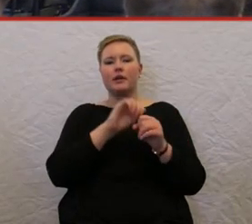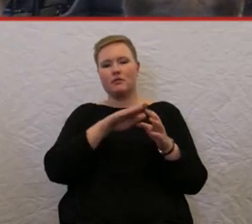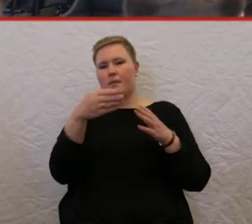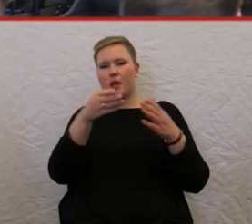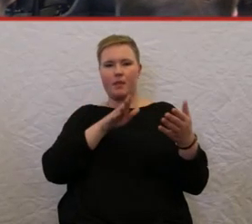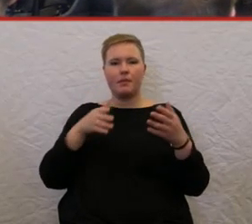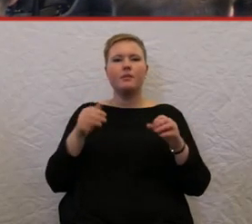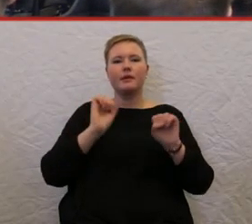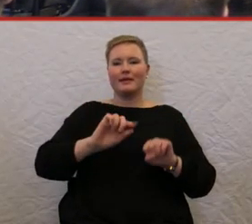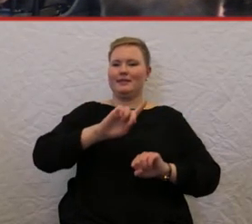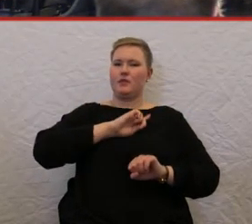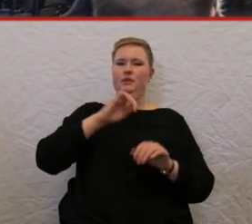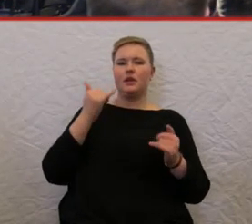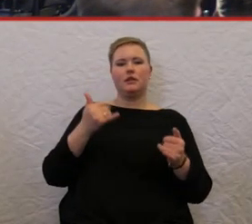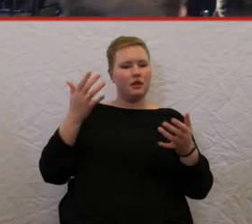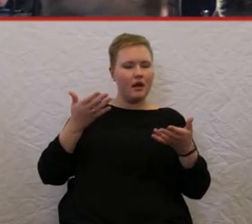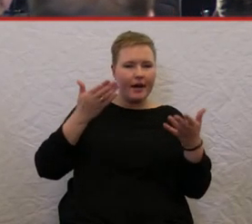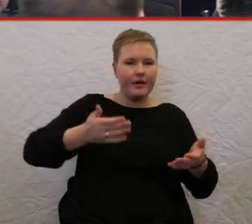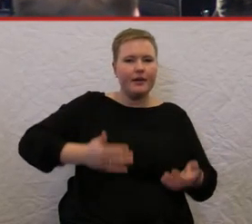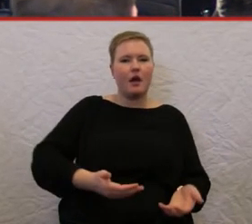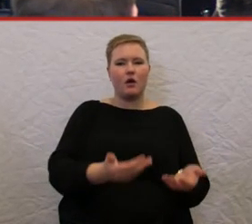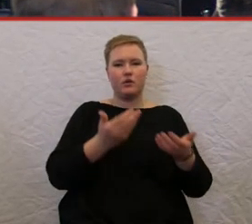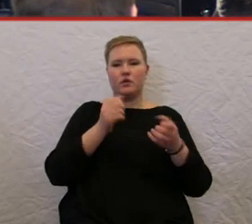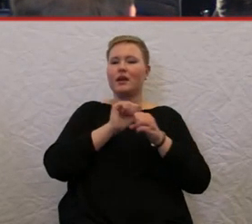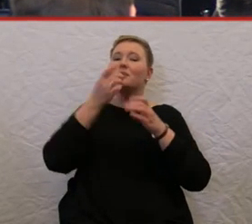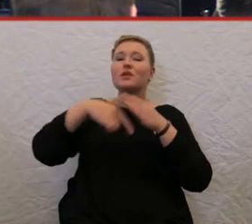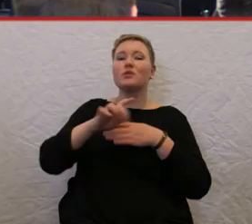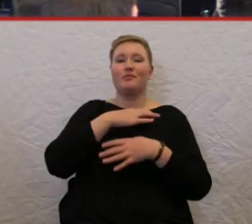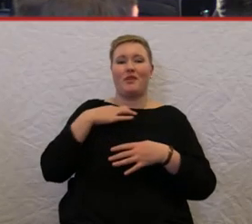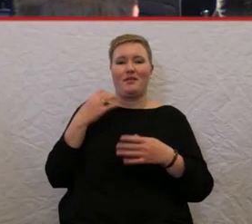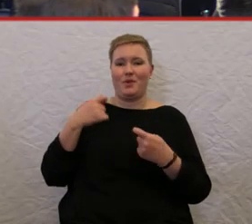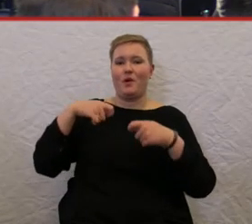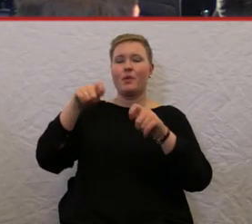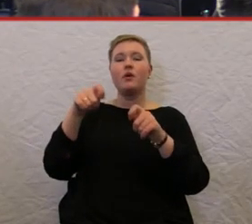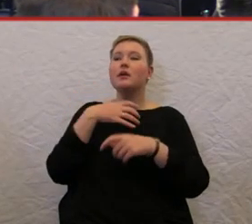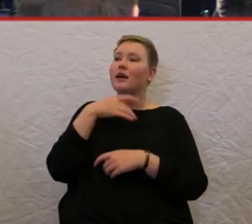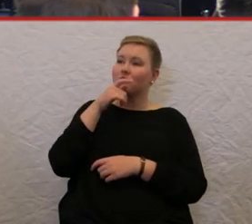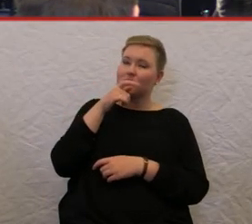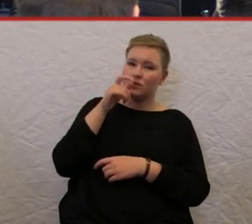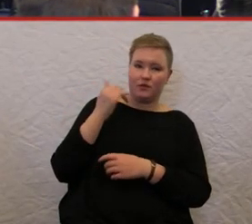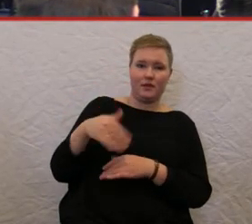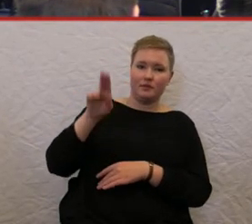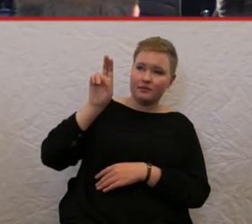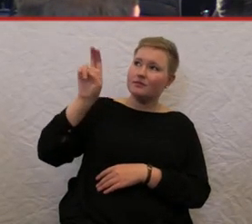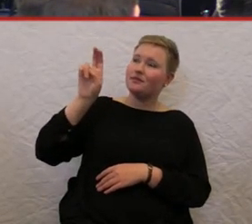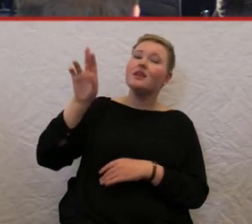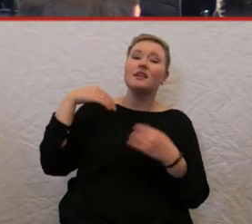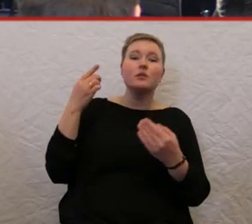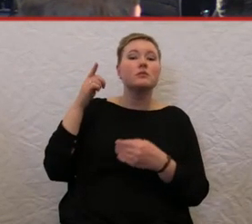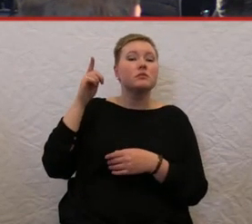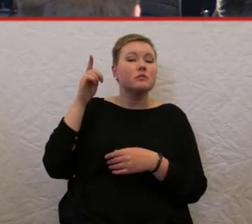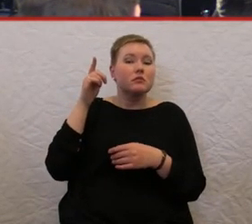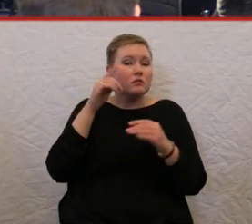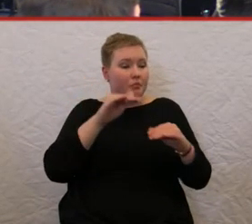ich kann meine Tochter jetzt da selbst reinlegen und rausholen. Aber die Krankenkasse, es gibt welche, die auch richtig